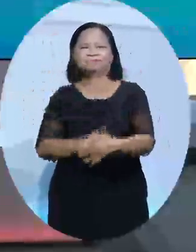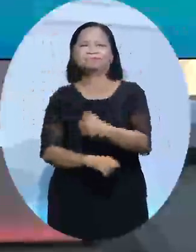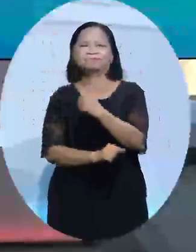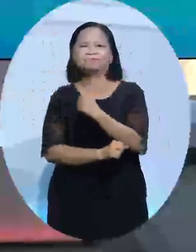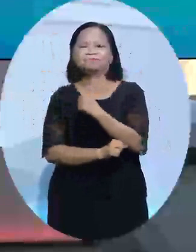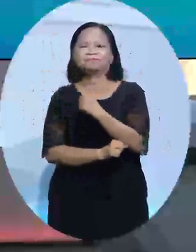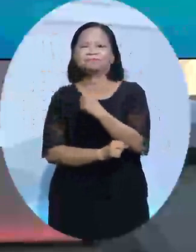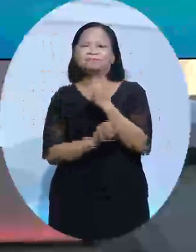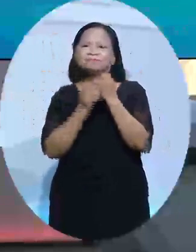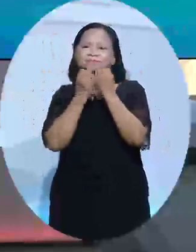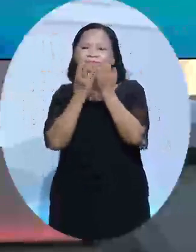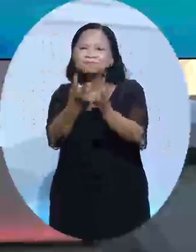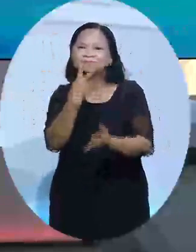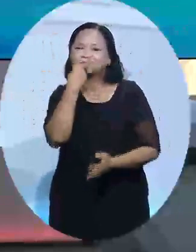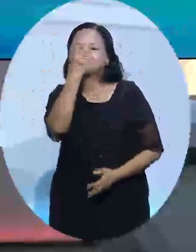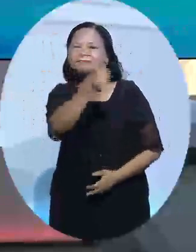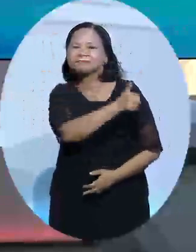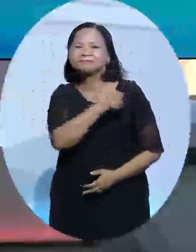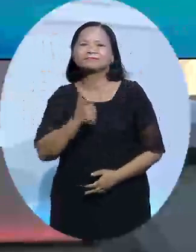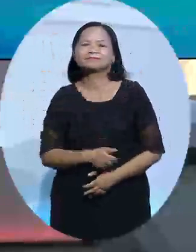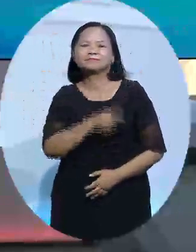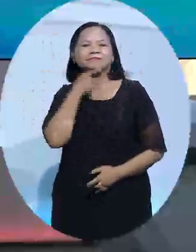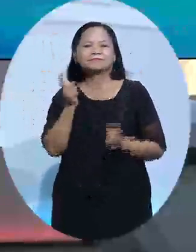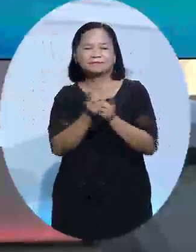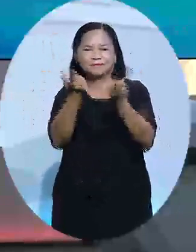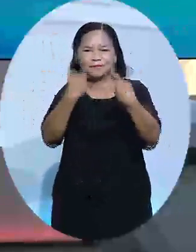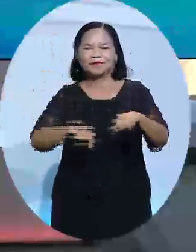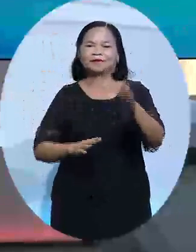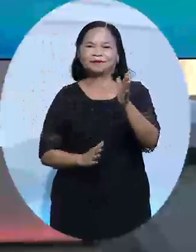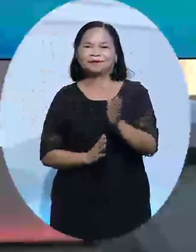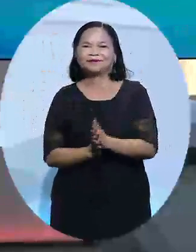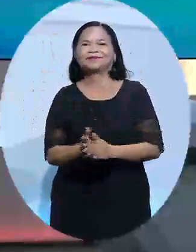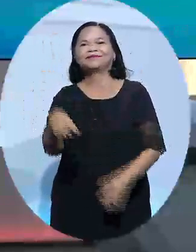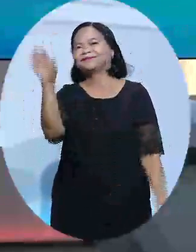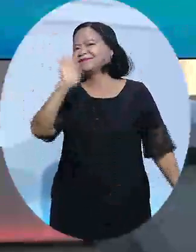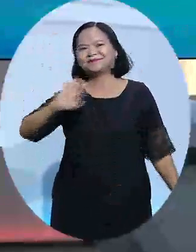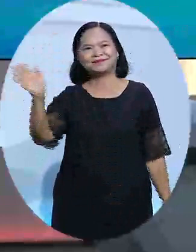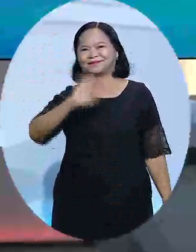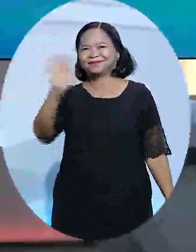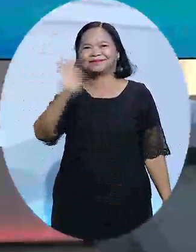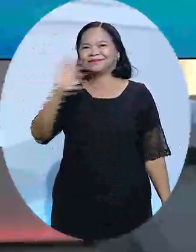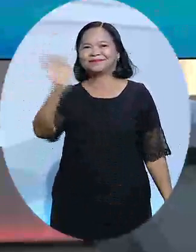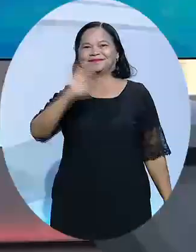truyền hình TP.HCM. Chân thành cảm ơn sự quan tâm của quý vị. Hẹn gặp lại quý vị trong các bản tin tiếp theo. Kính chào tạm biệt.